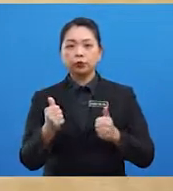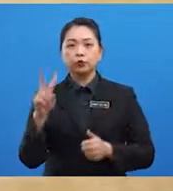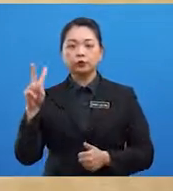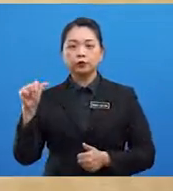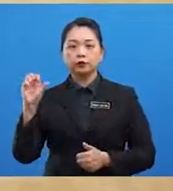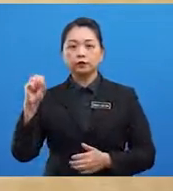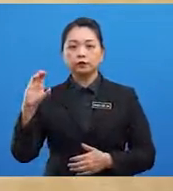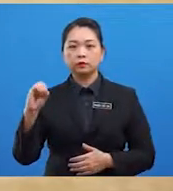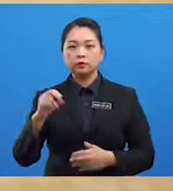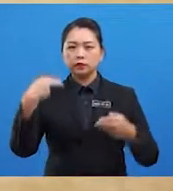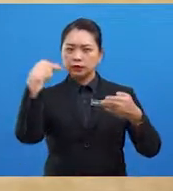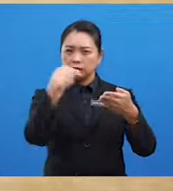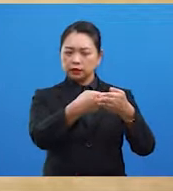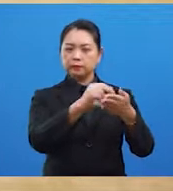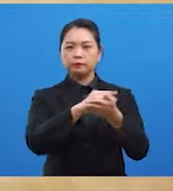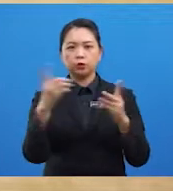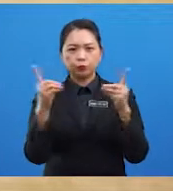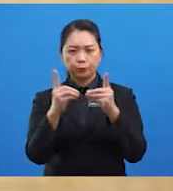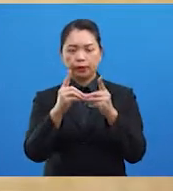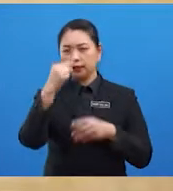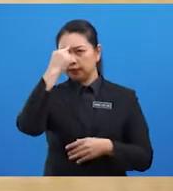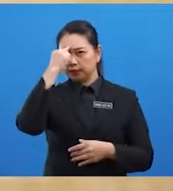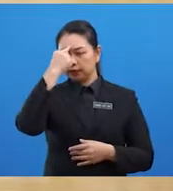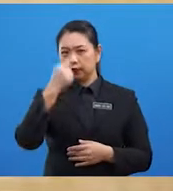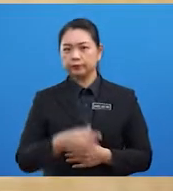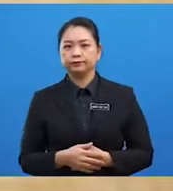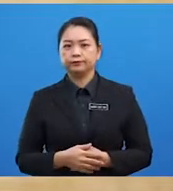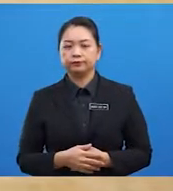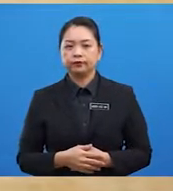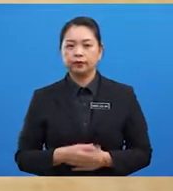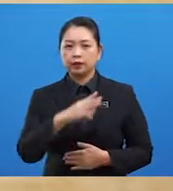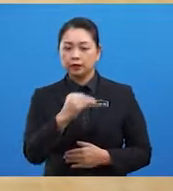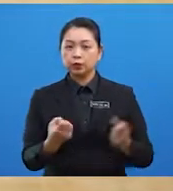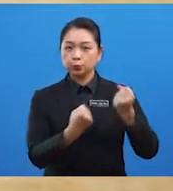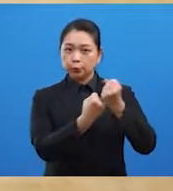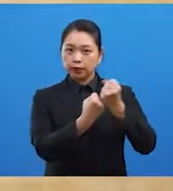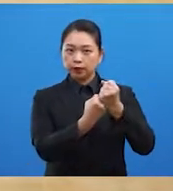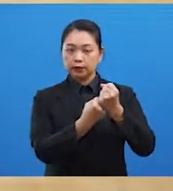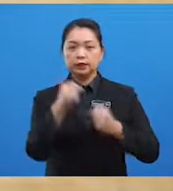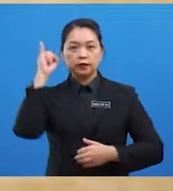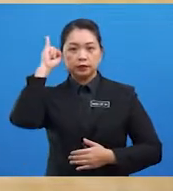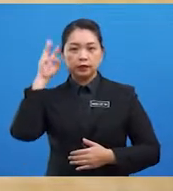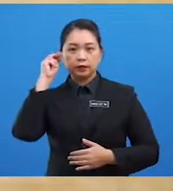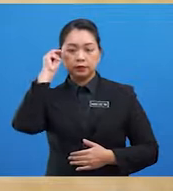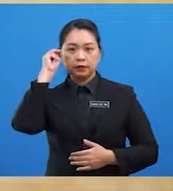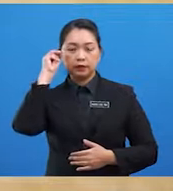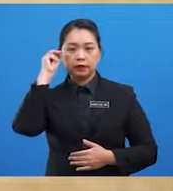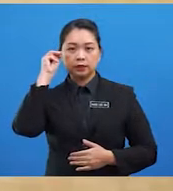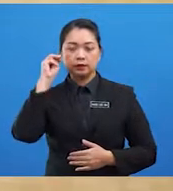sehingga menjumpai India Dan sumbangan Ibn Majid ini